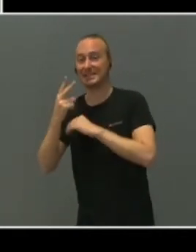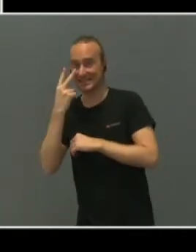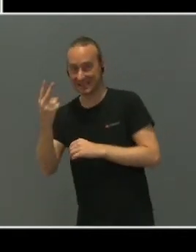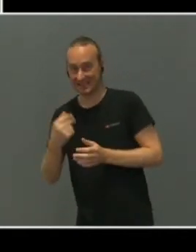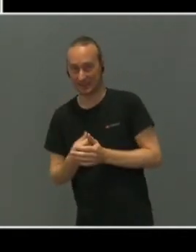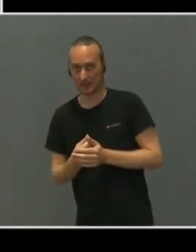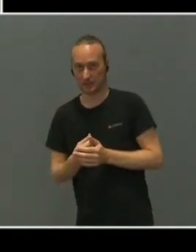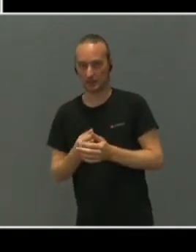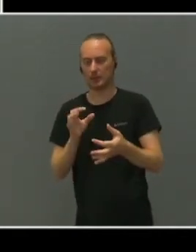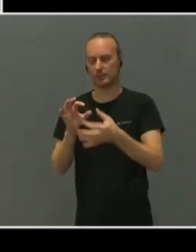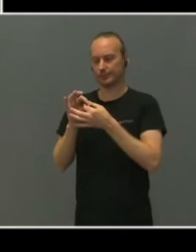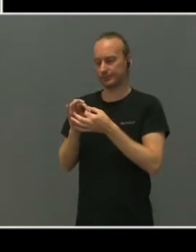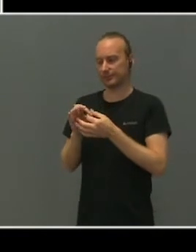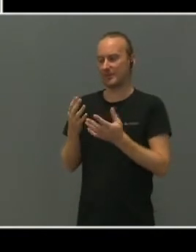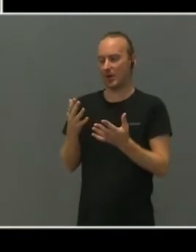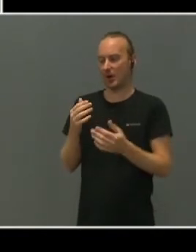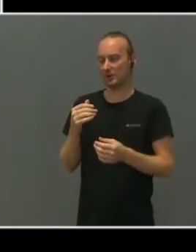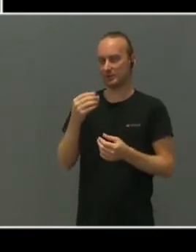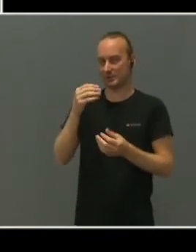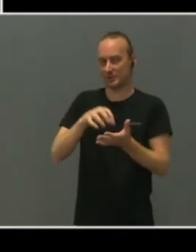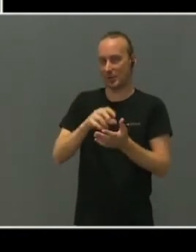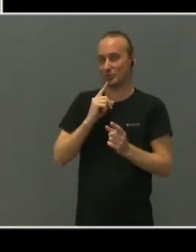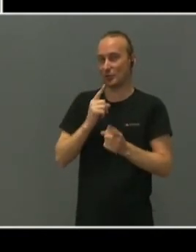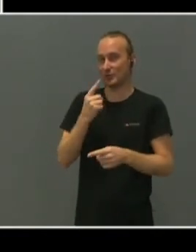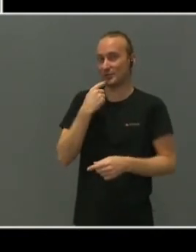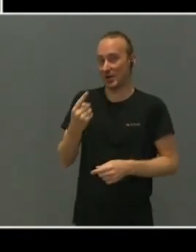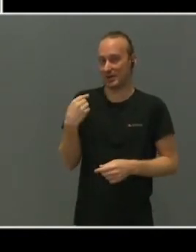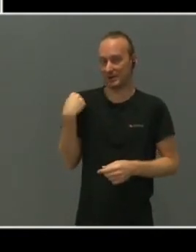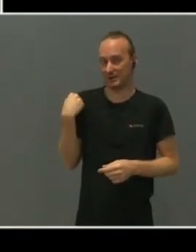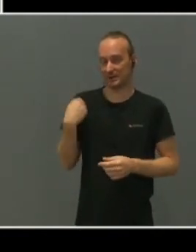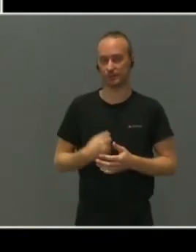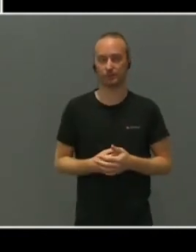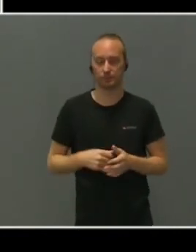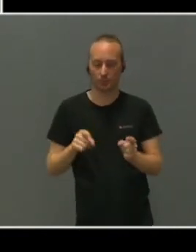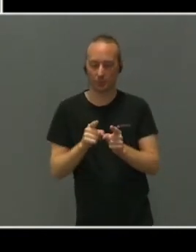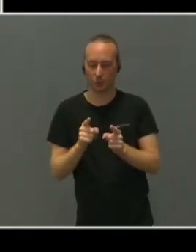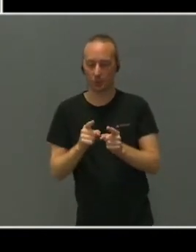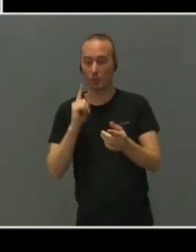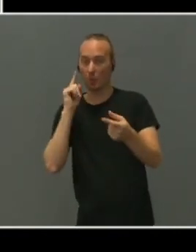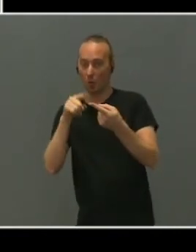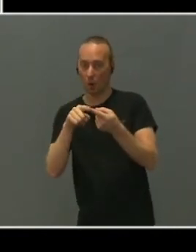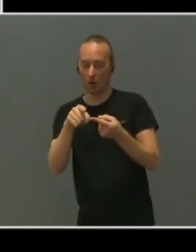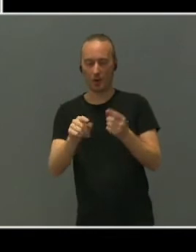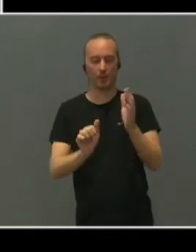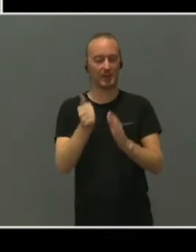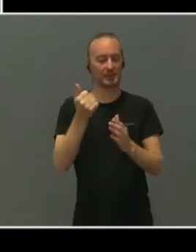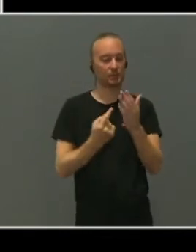statsråden sa. Slik at vi kan bidra til en best mulig tilpasset